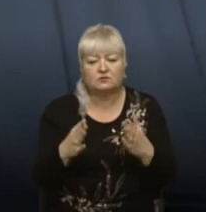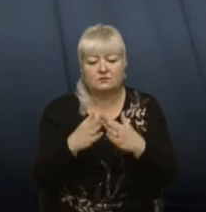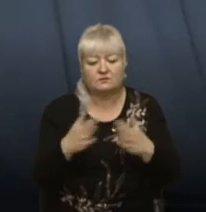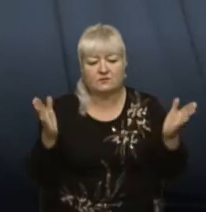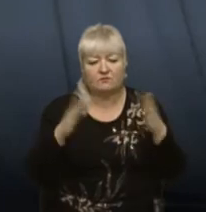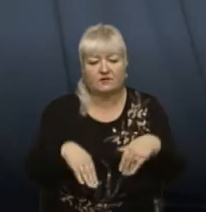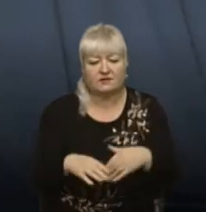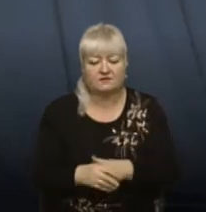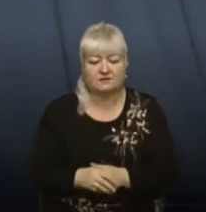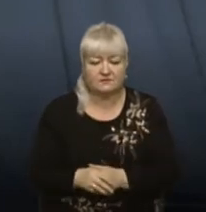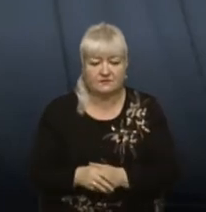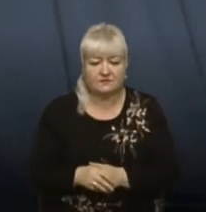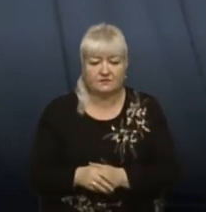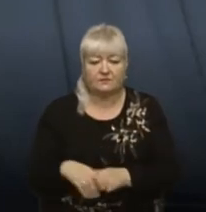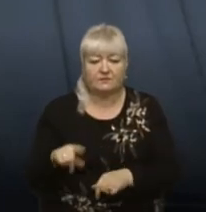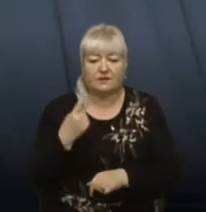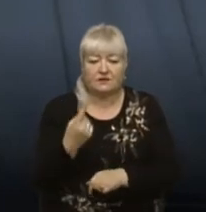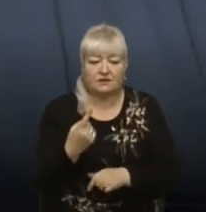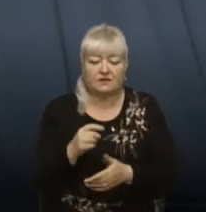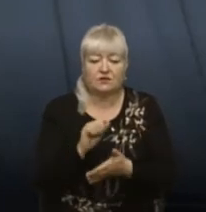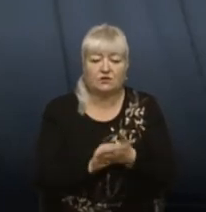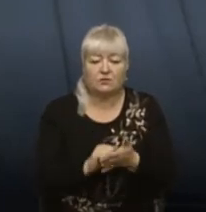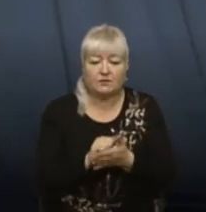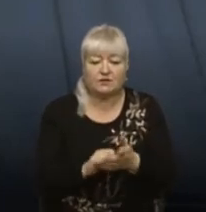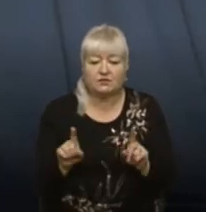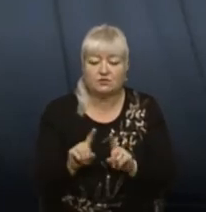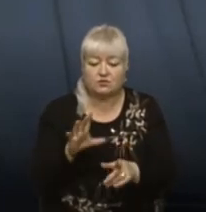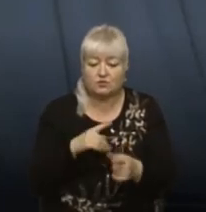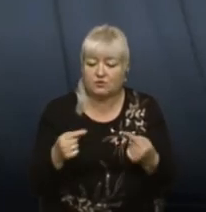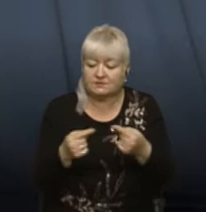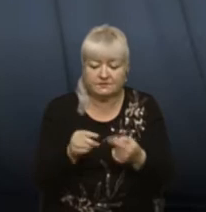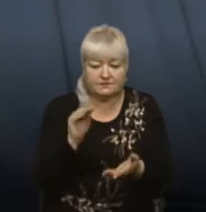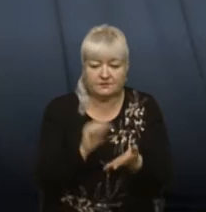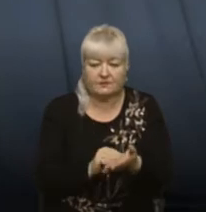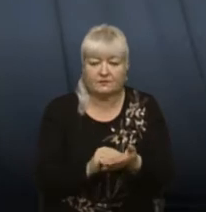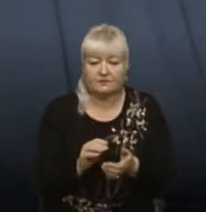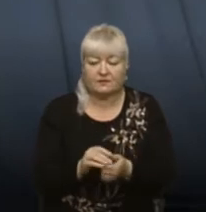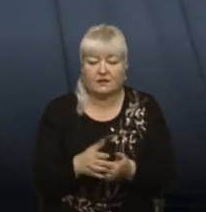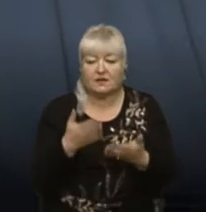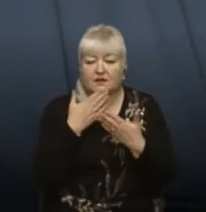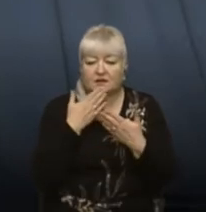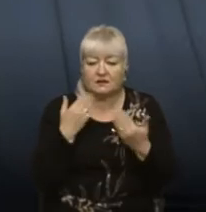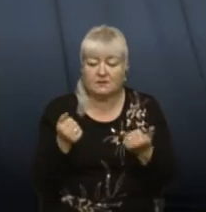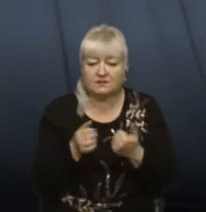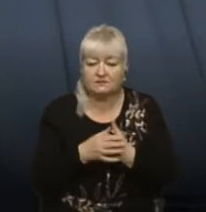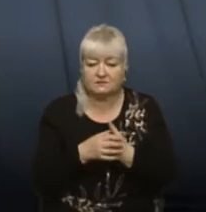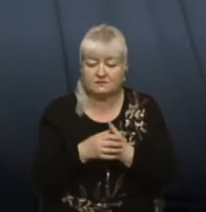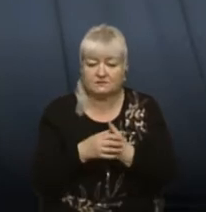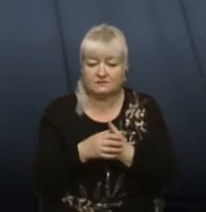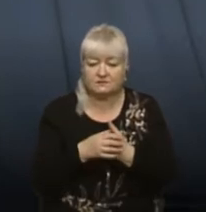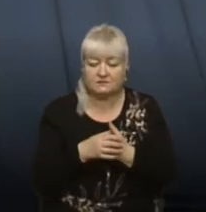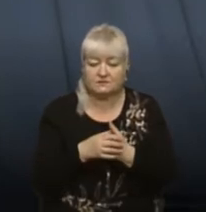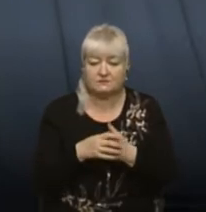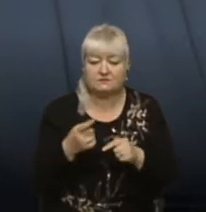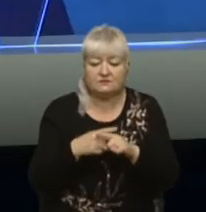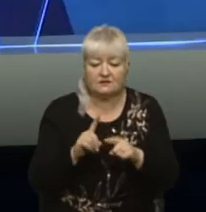Основної, скажімо, єдиної причини, що було чітко прописано, причина саме в тому немає. Це, швидше за все, був